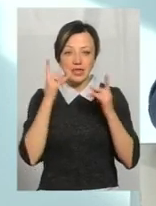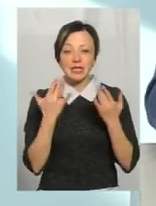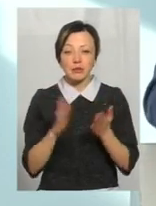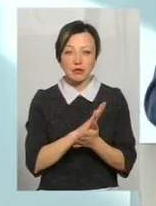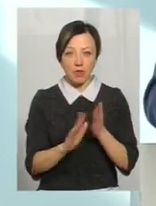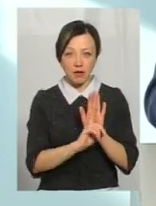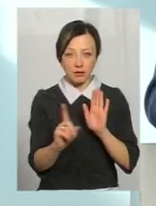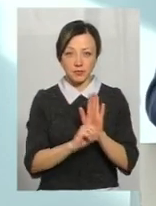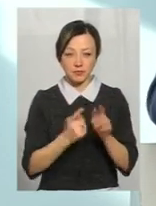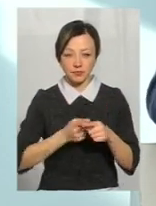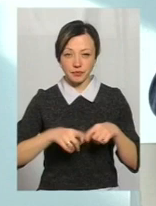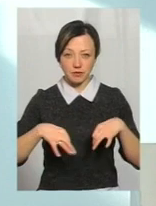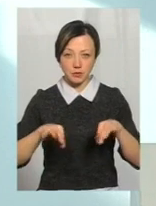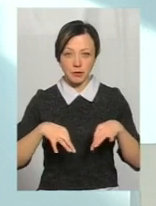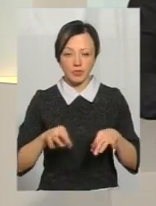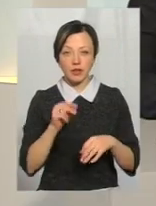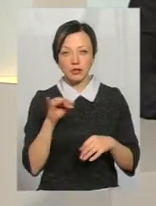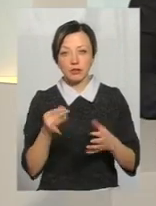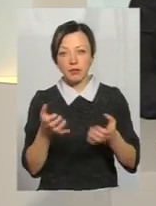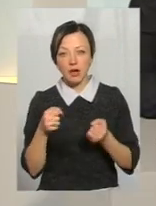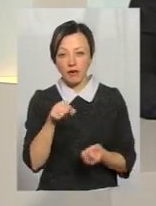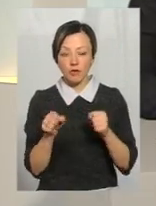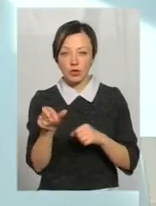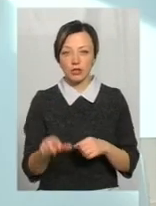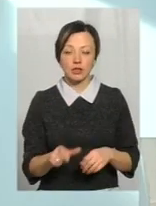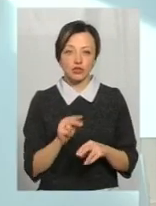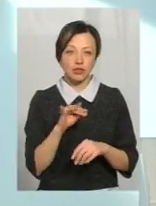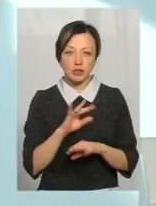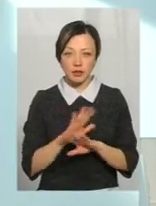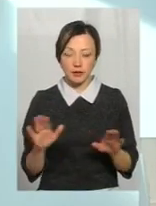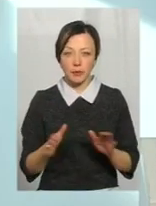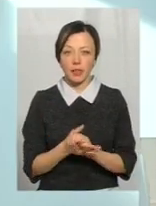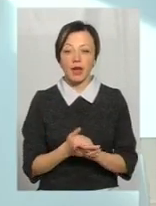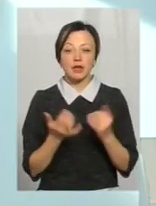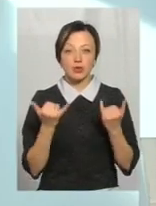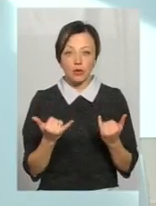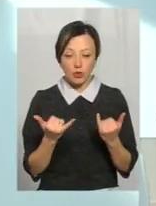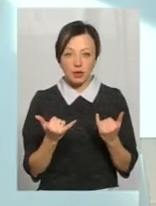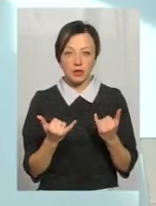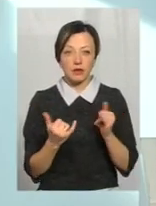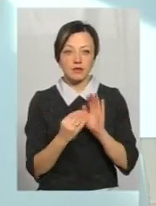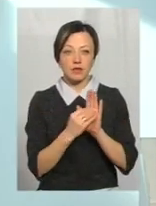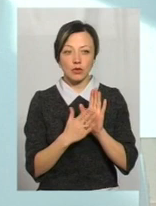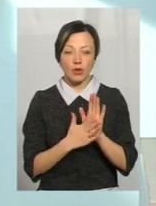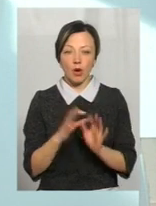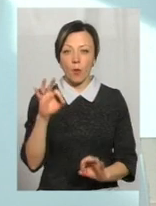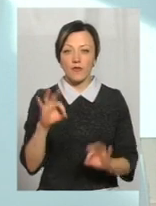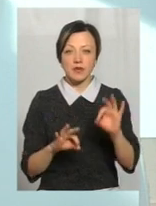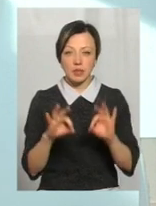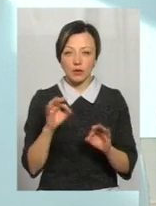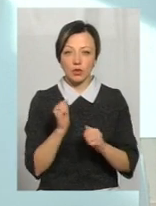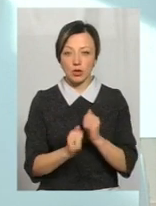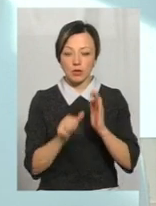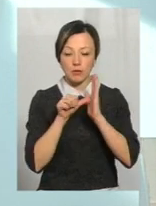проїжджає у цьому транспорті. Чи бере їх водій? На сьогодні ми встановлюємо коефіцієнт. Кожен